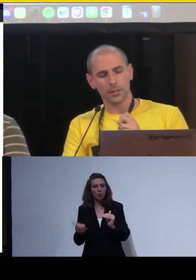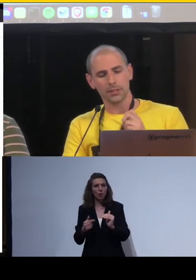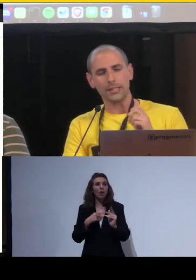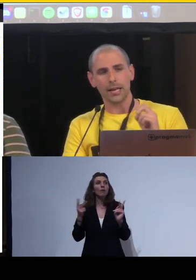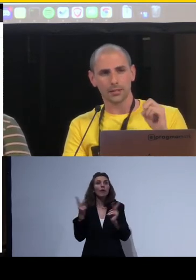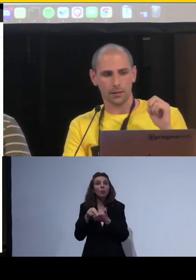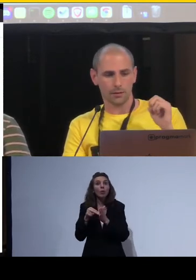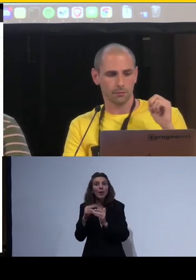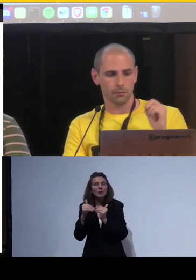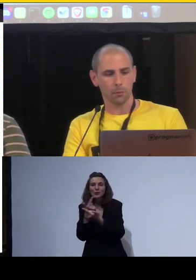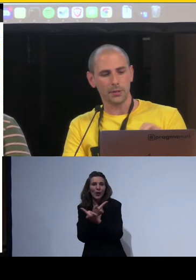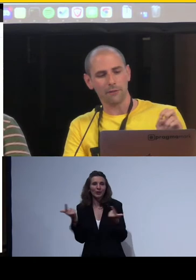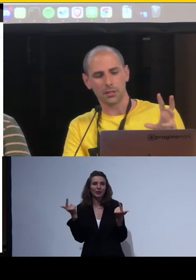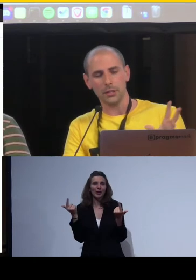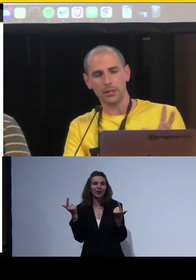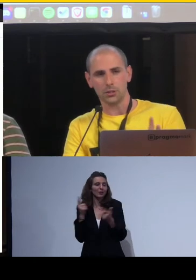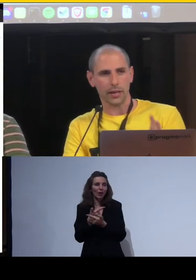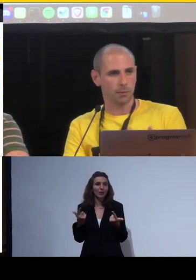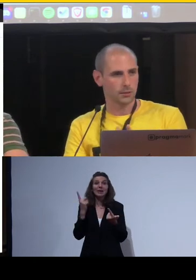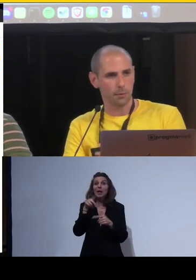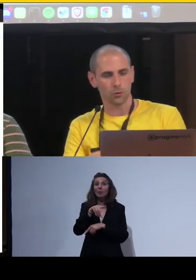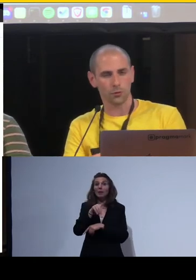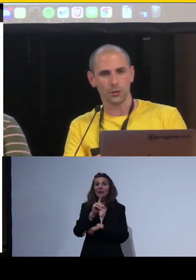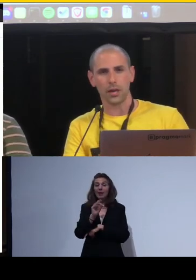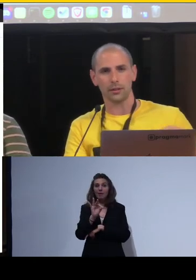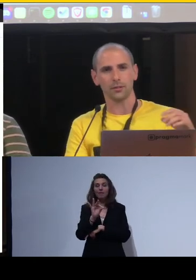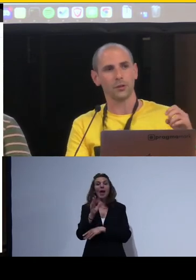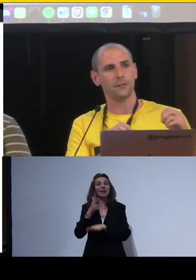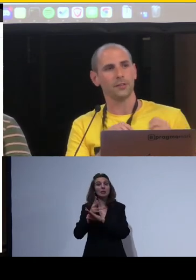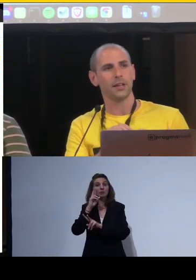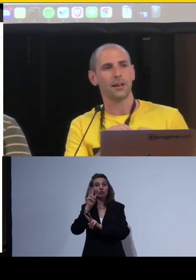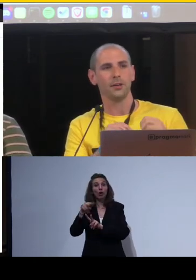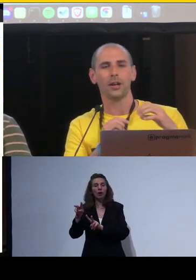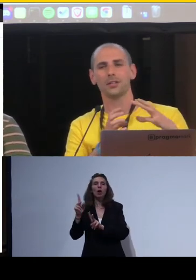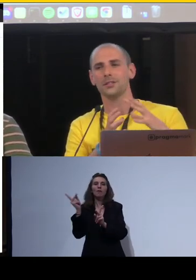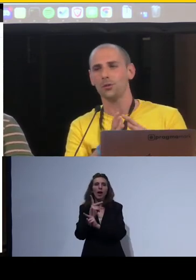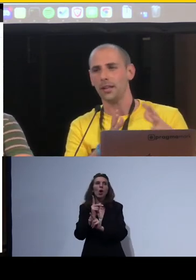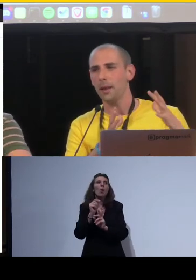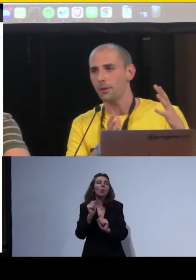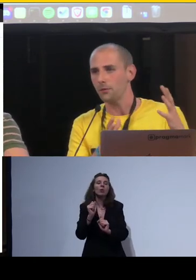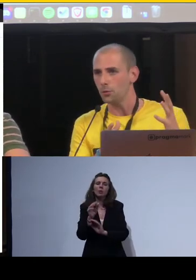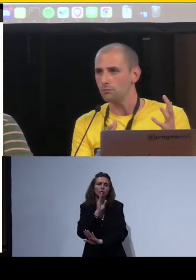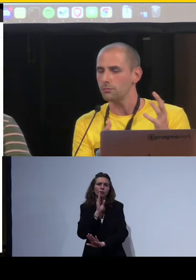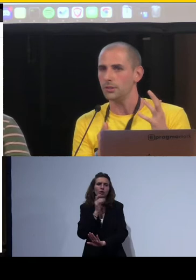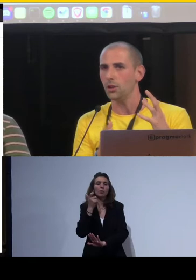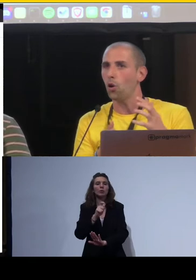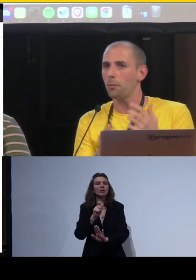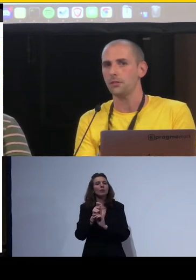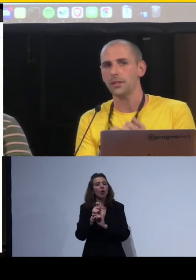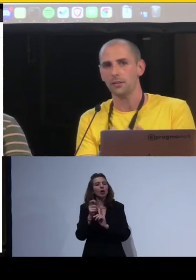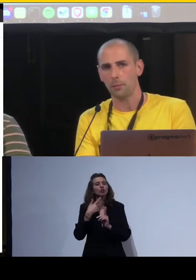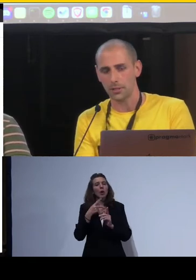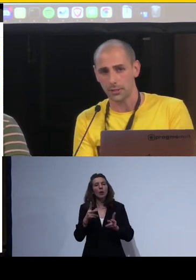Se si analizzasse con PDF Accessibility Checker Bus sarebbe sufficiente, dove ti fa vedere in una sezione la preview di